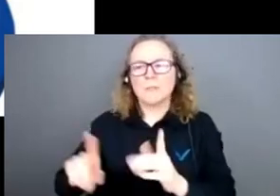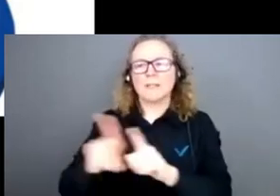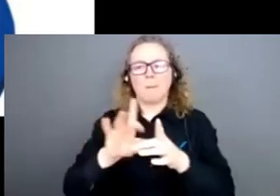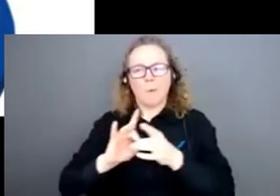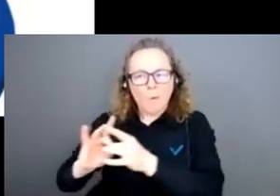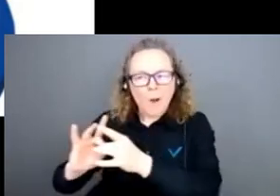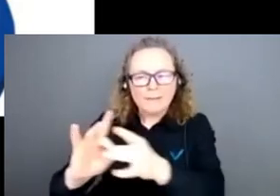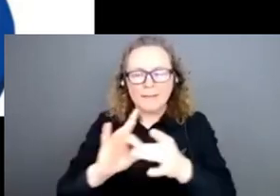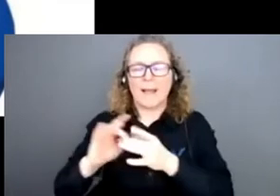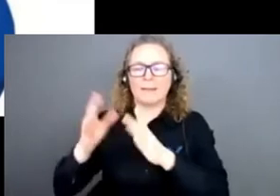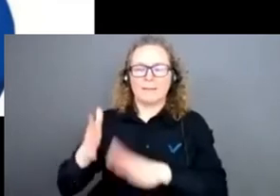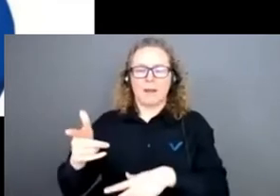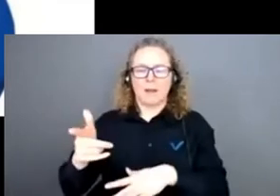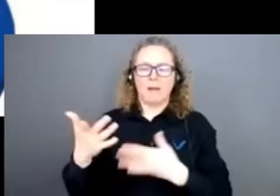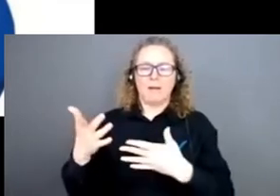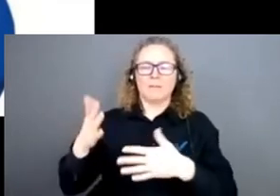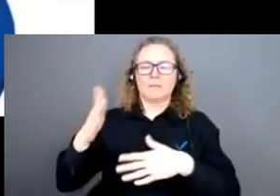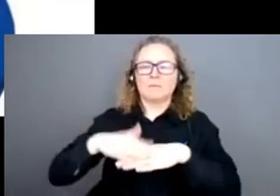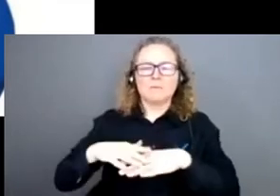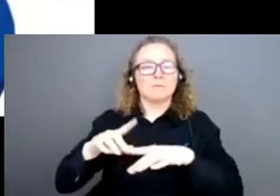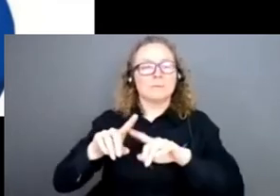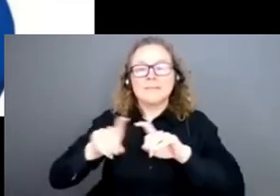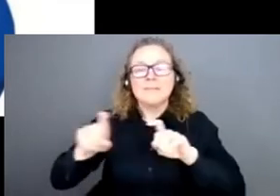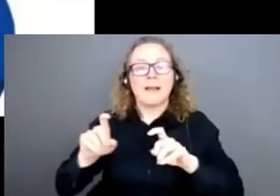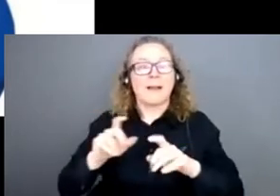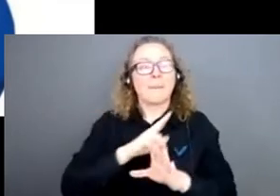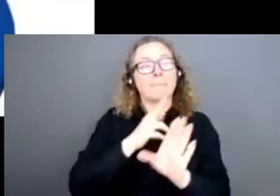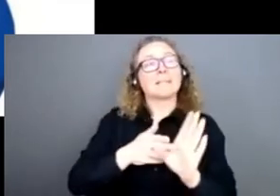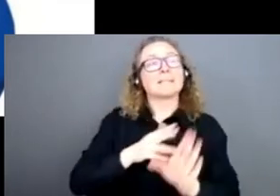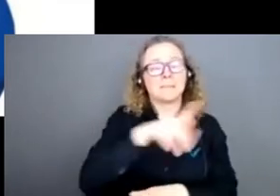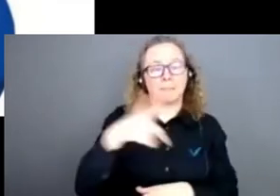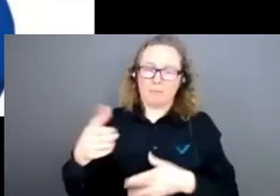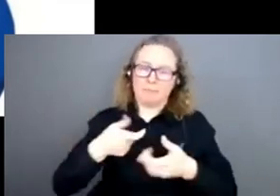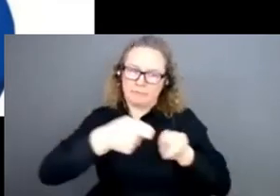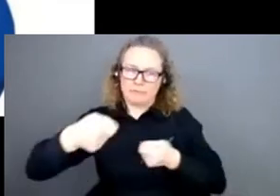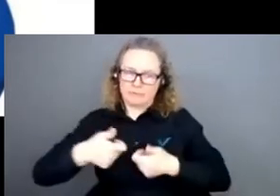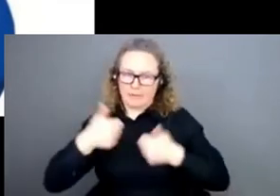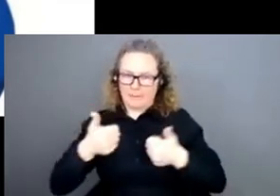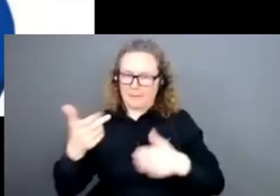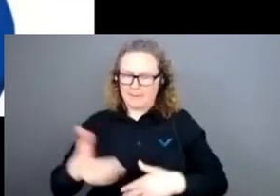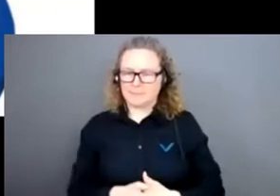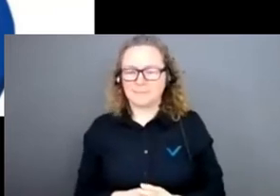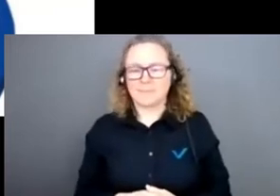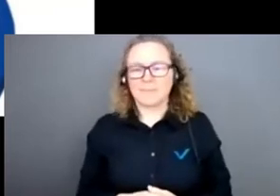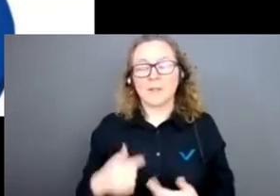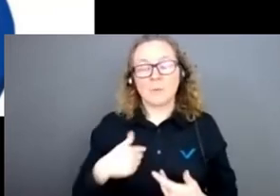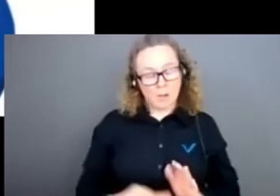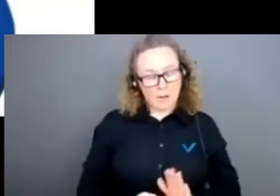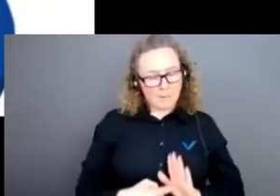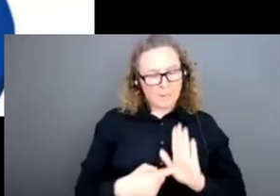attentionné de tous les autres participants. Alors, moi, pour me présenter, je dirais que j'ai eu